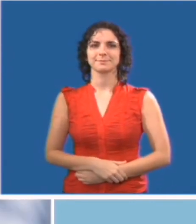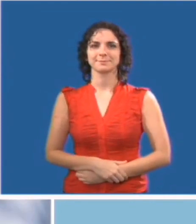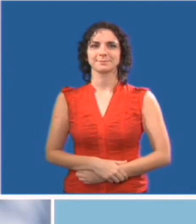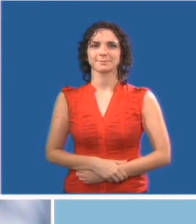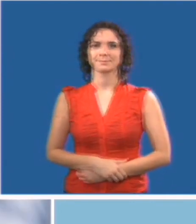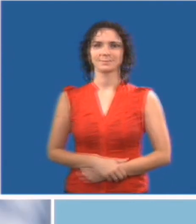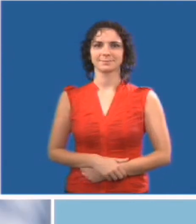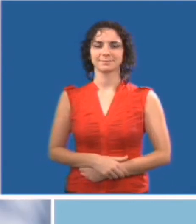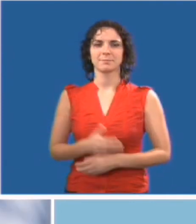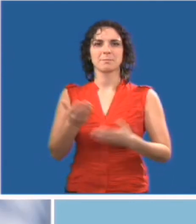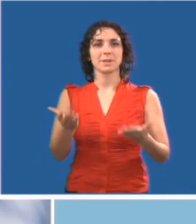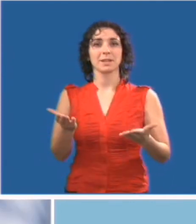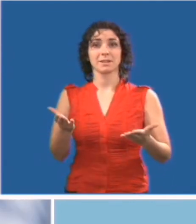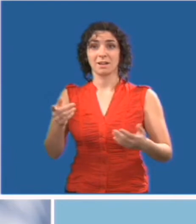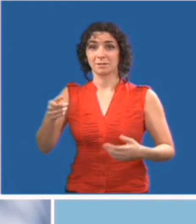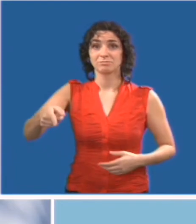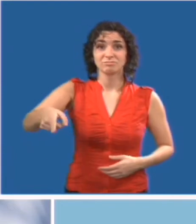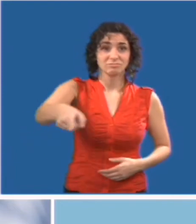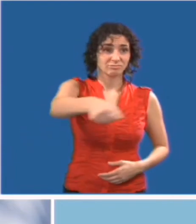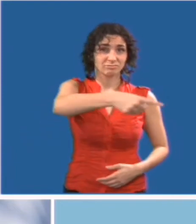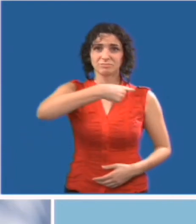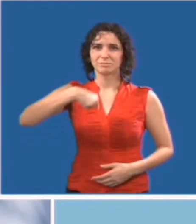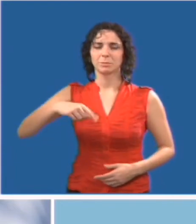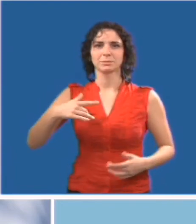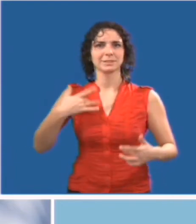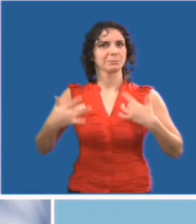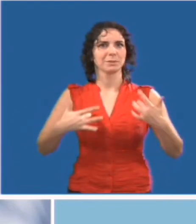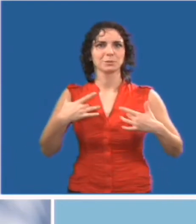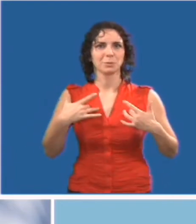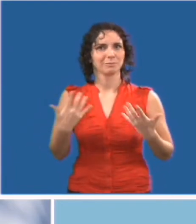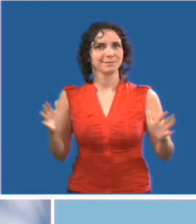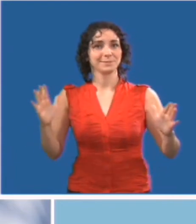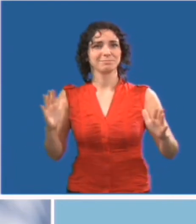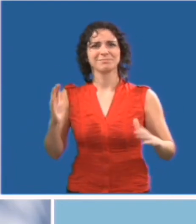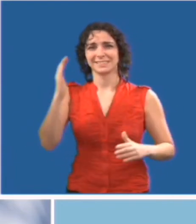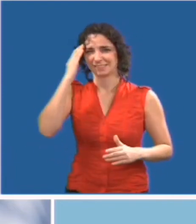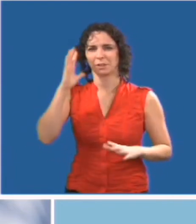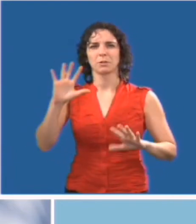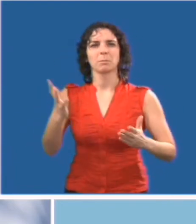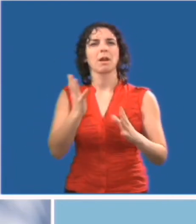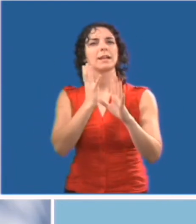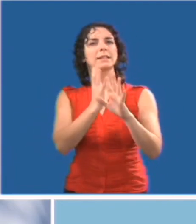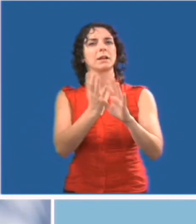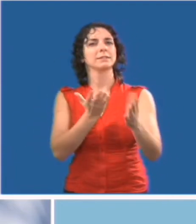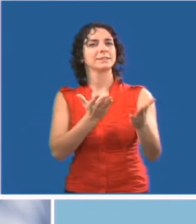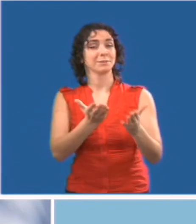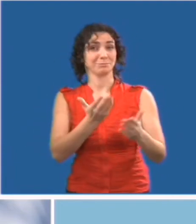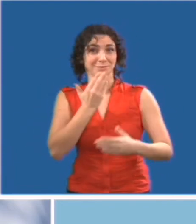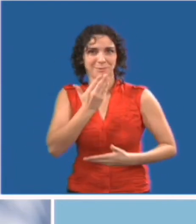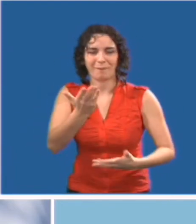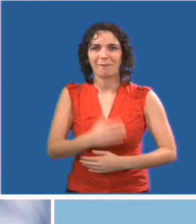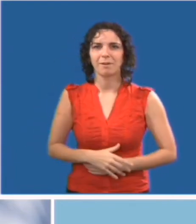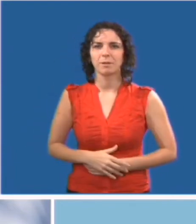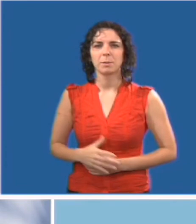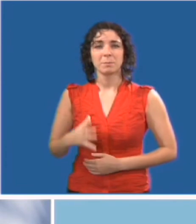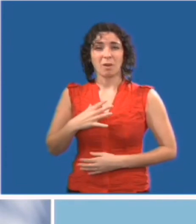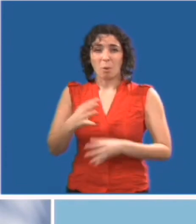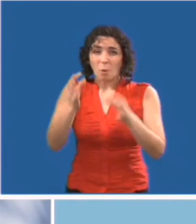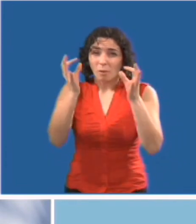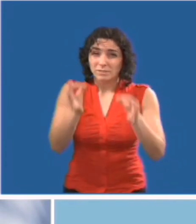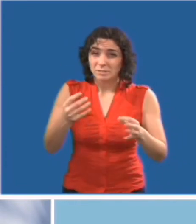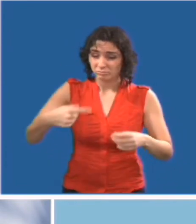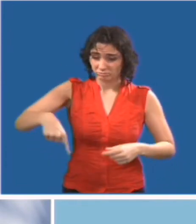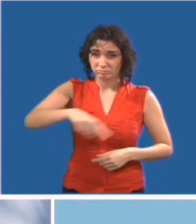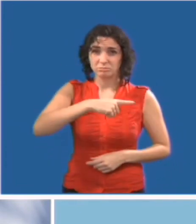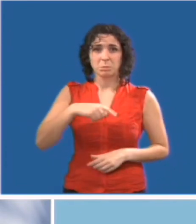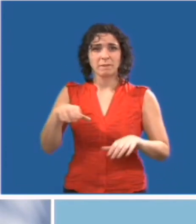Maintenant que nous sommes plus sensibilisés et capables de fournir un meilleur service à la clientèle, nous voudrons